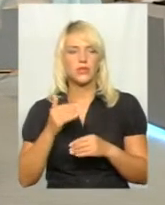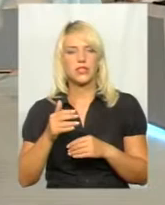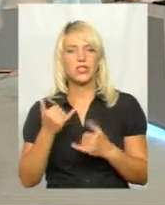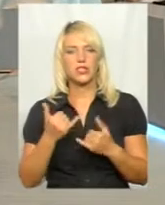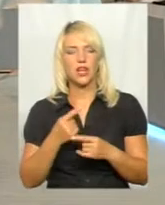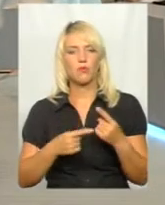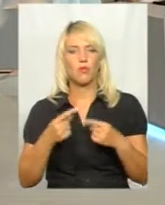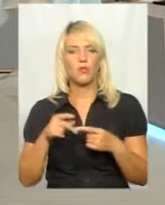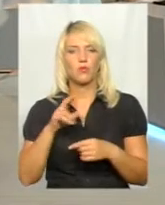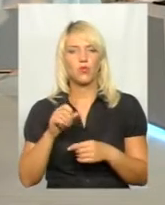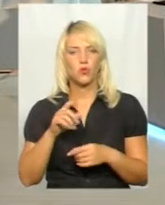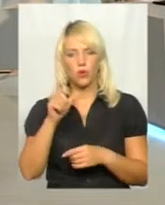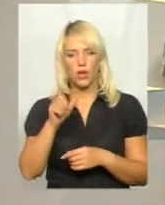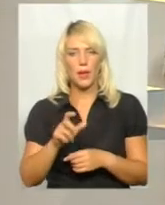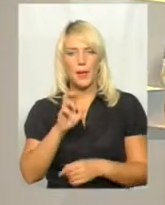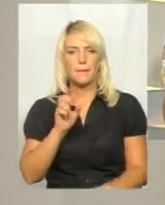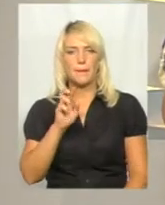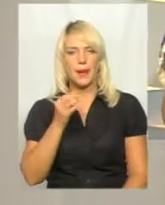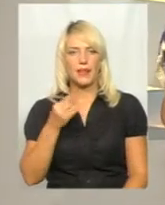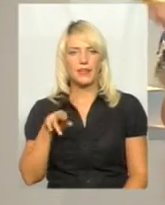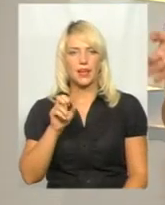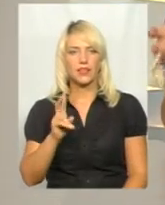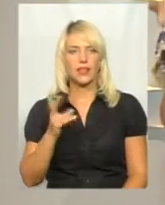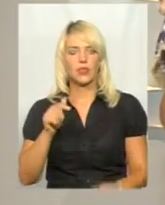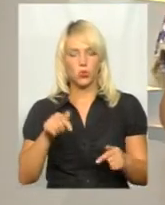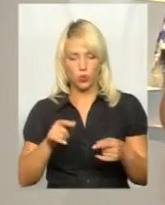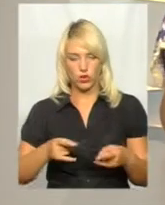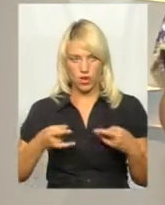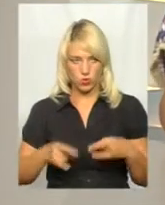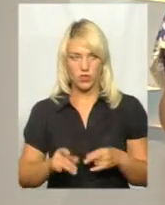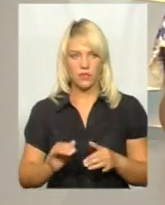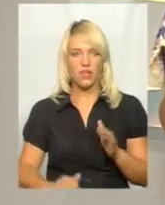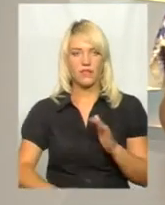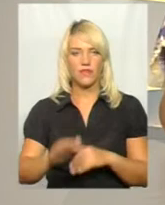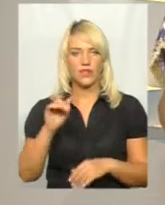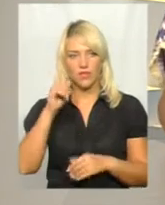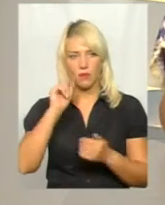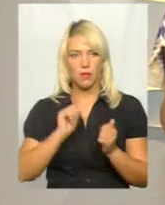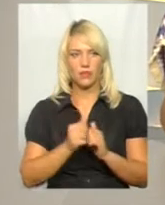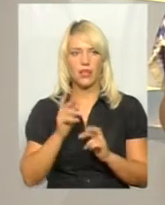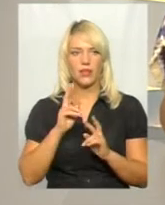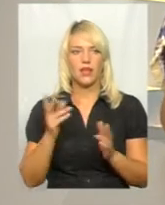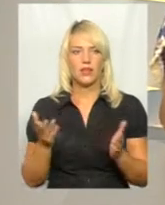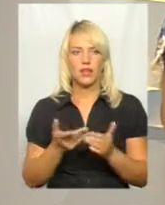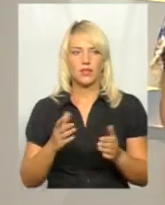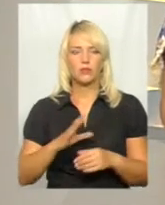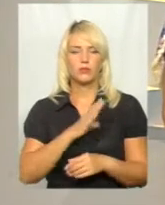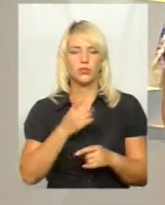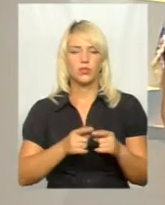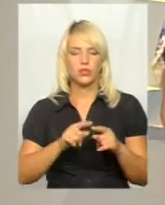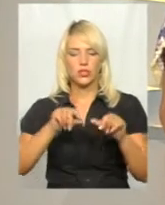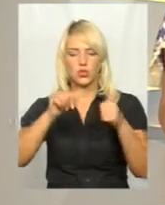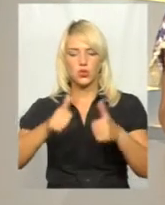повернемося до краєзнавця Ігоря Байдака, який, нагадаю, тут народився і виріс, і пам'ятає, якими були ті